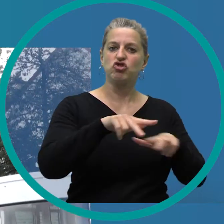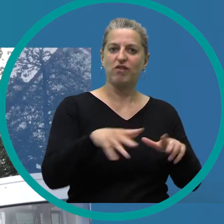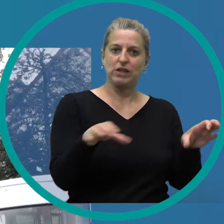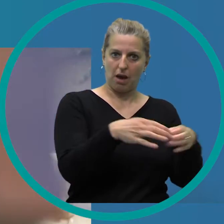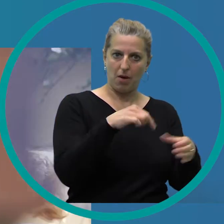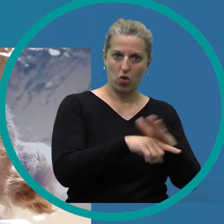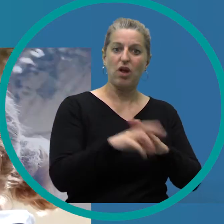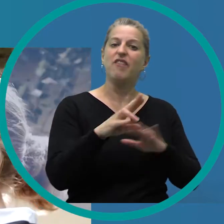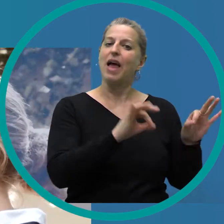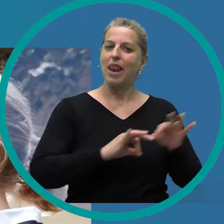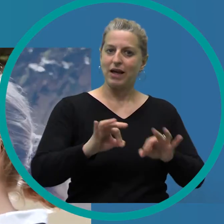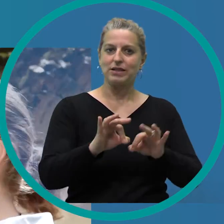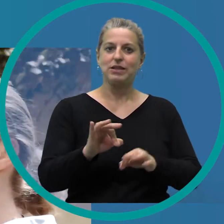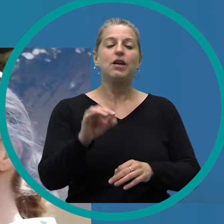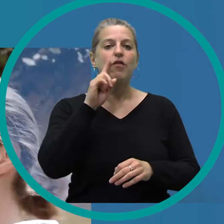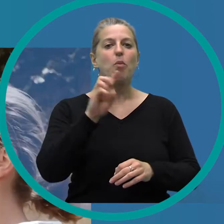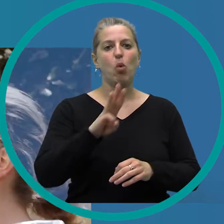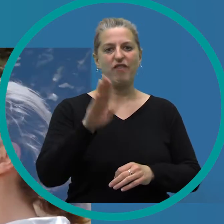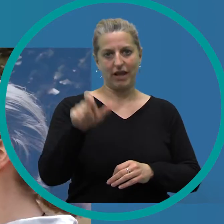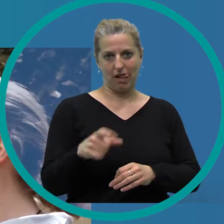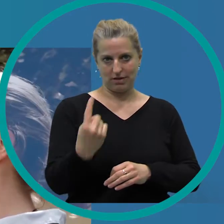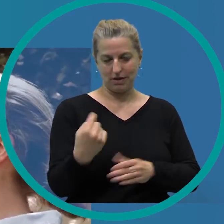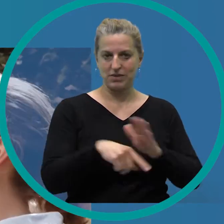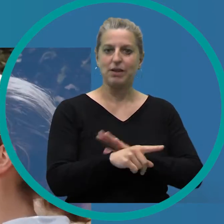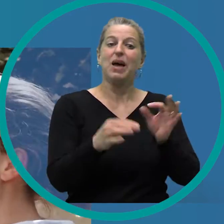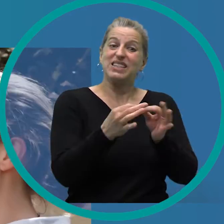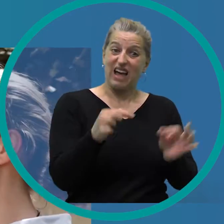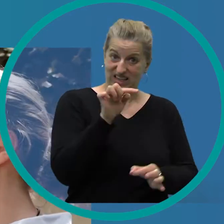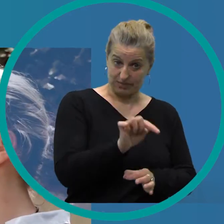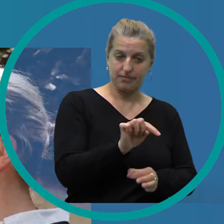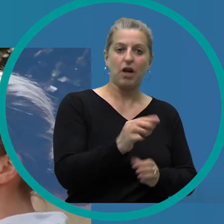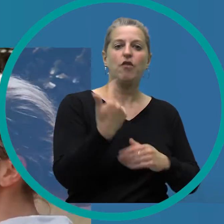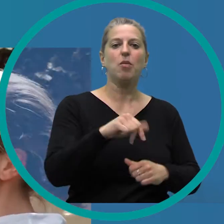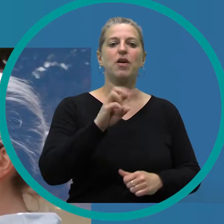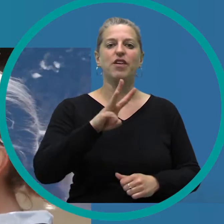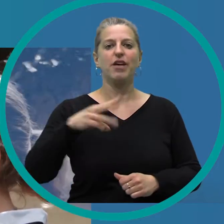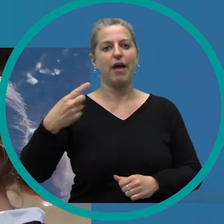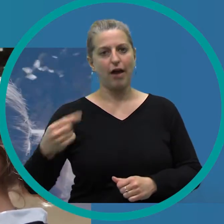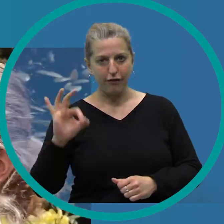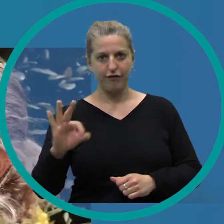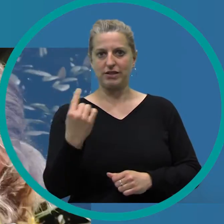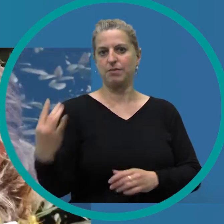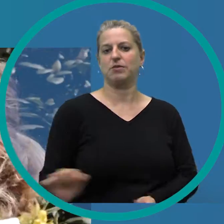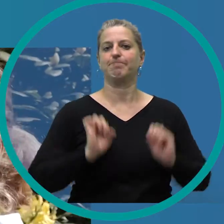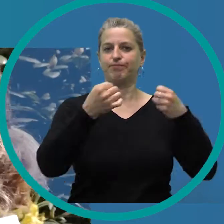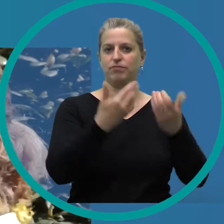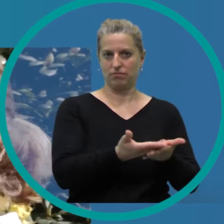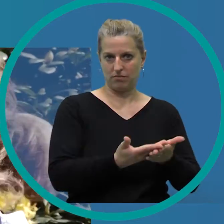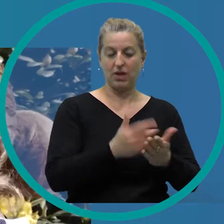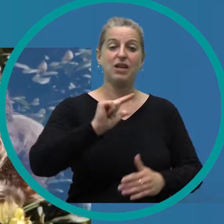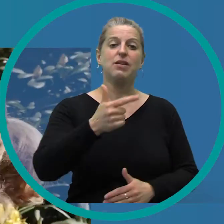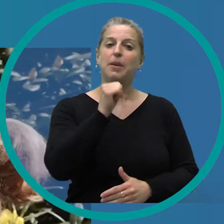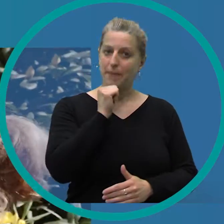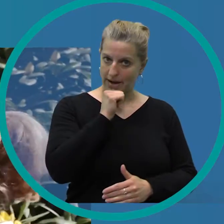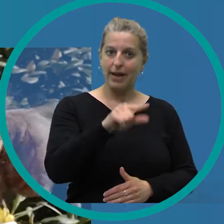und wird geleitet von Rieke Bullwinkel. Der Tag der Lebensmittelverschwendung selbst wurde vom WWF ins Leben gerufen. Und der 2.